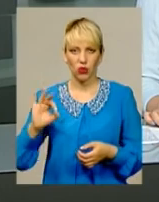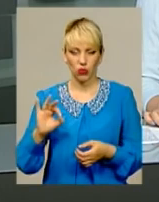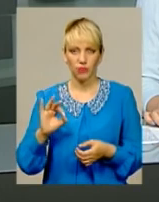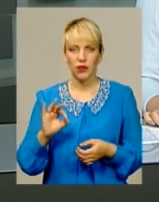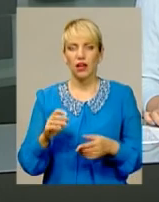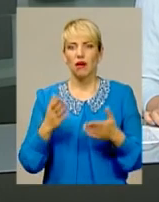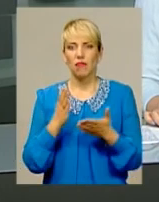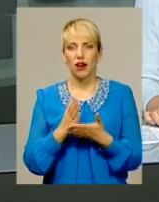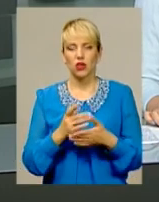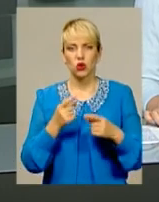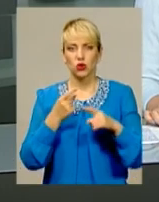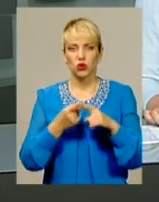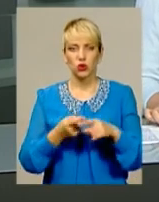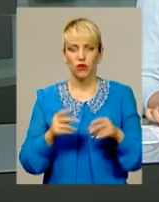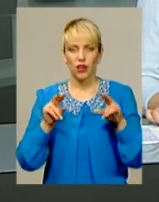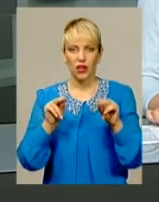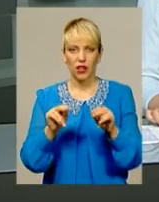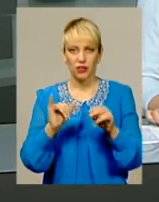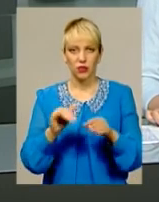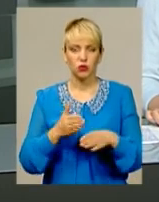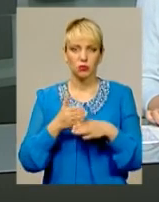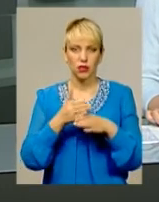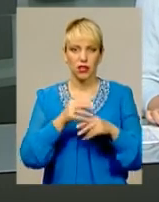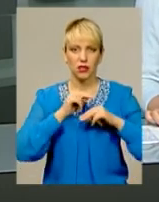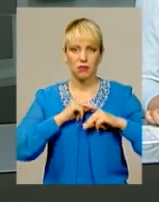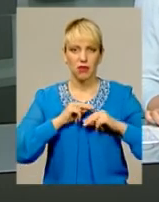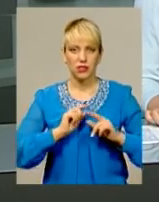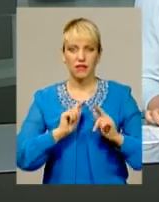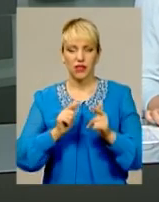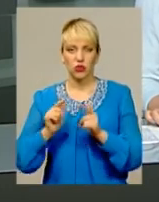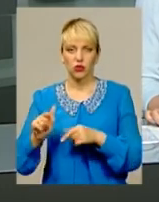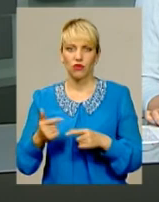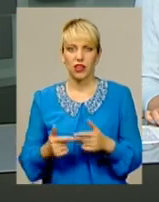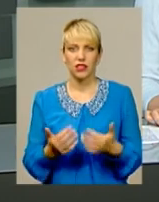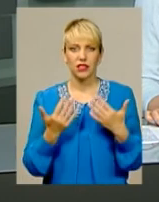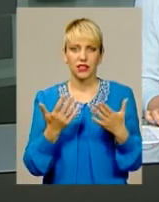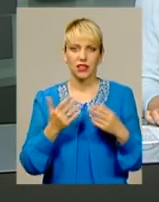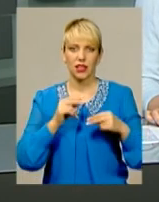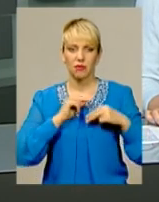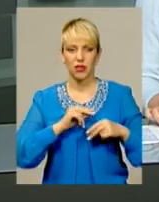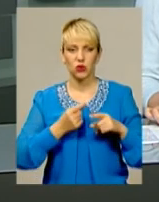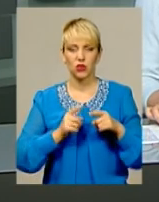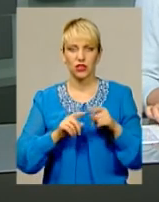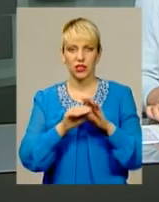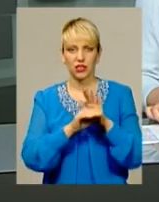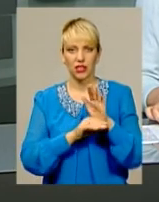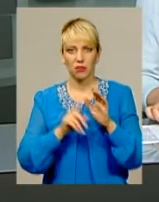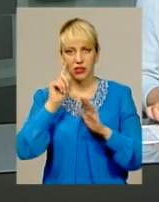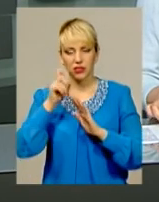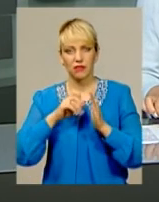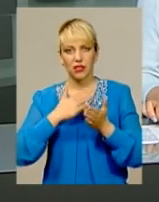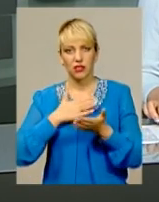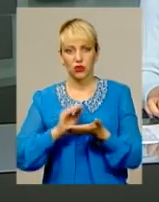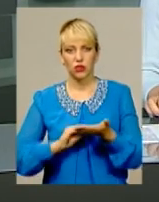операції мають додаткові гарантії у сприянні працевлаштуванню. Та наскільки працює ця схема, дізнавалася Анна